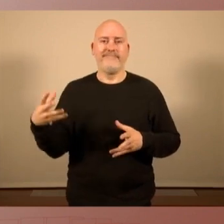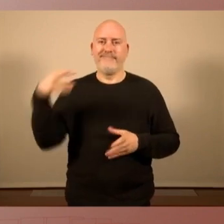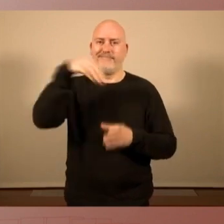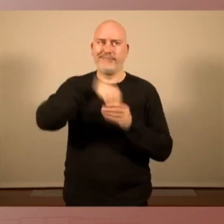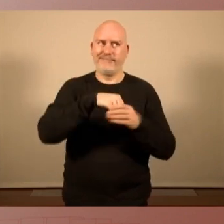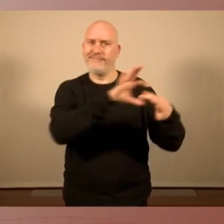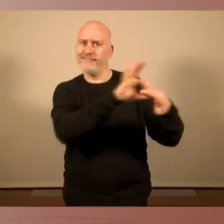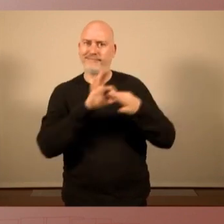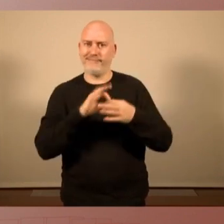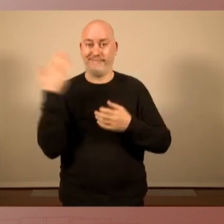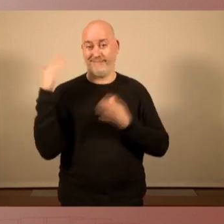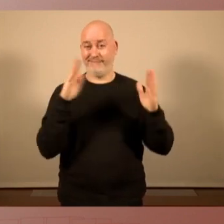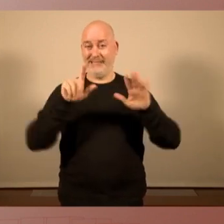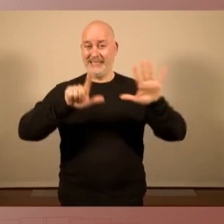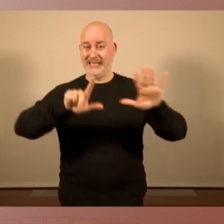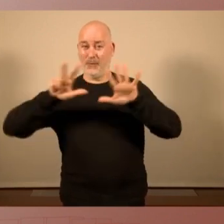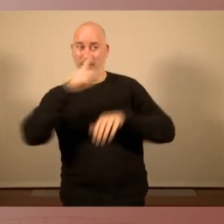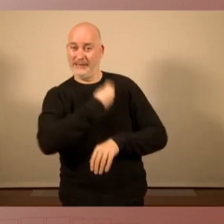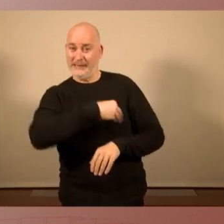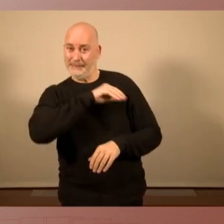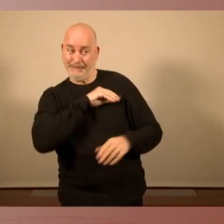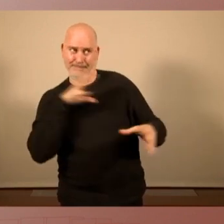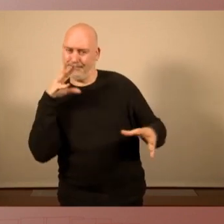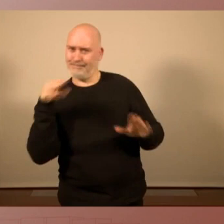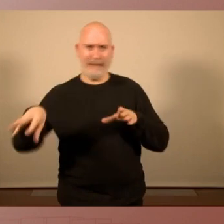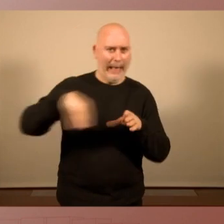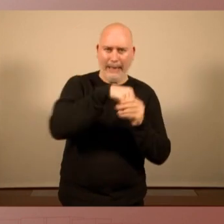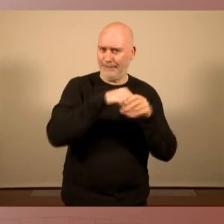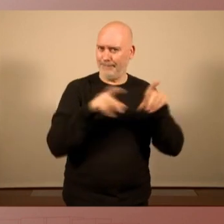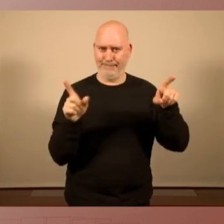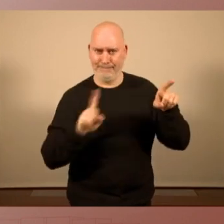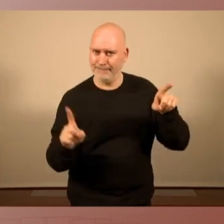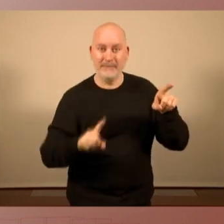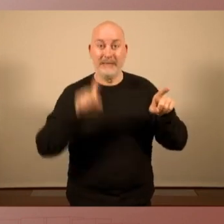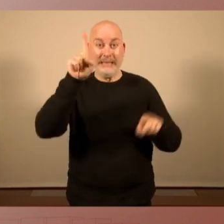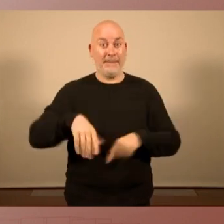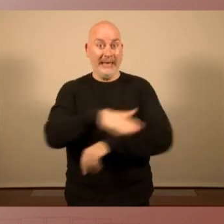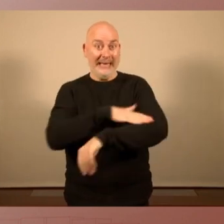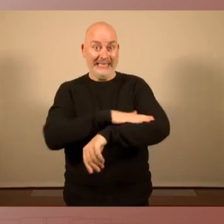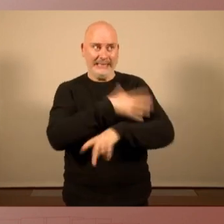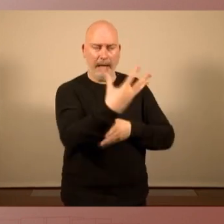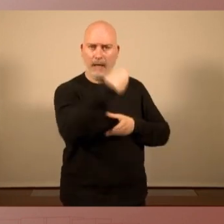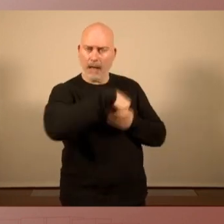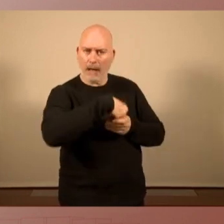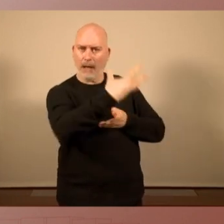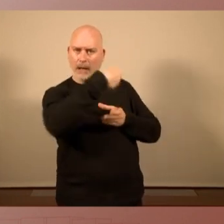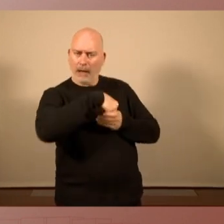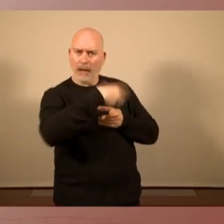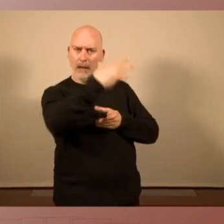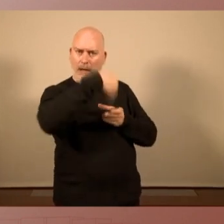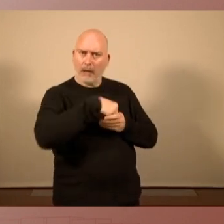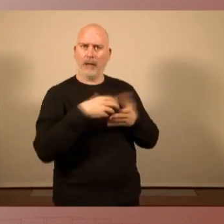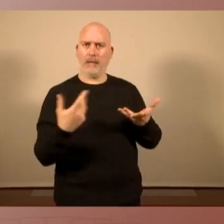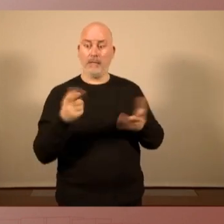règim del 78. Hem constatat que contínuament hem de patir les ingerències de l'estat per tombar qualsevol mena d